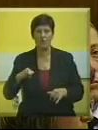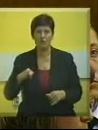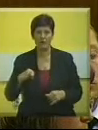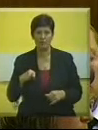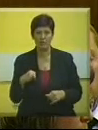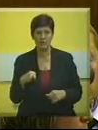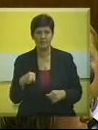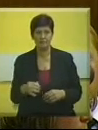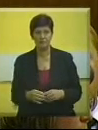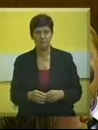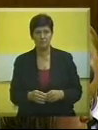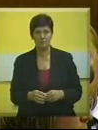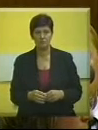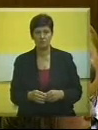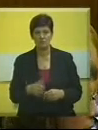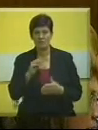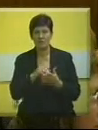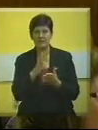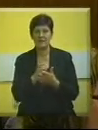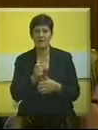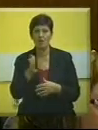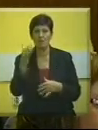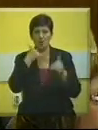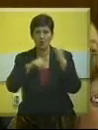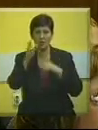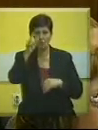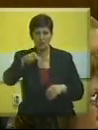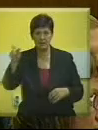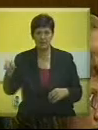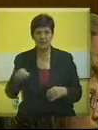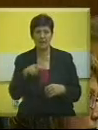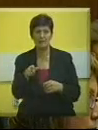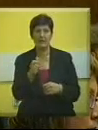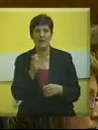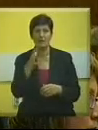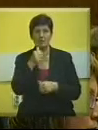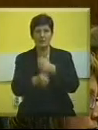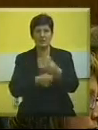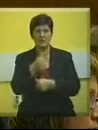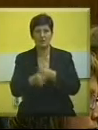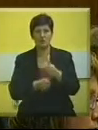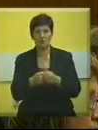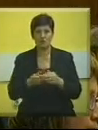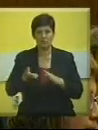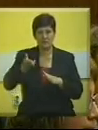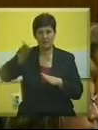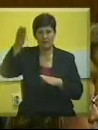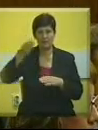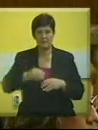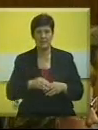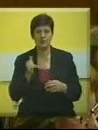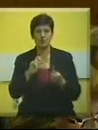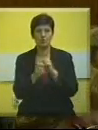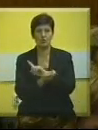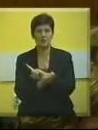pokrajini Vojvodini. Što se tiče samog broja turista, taj broj iz godine u godinu raste. Jedino što se